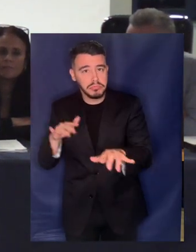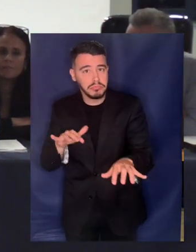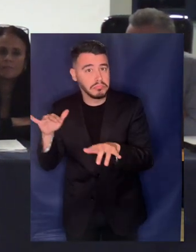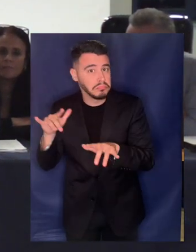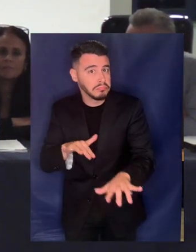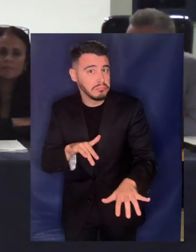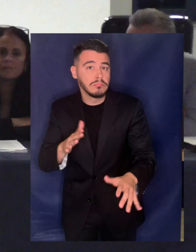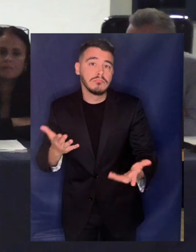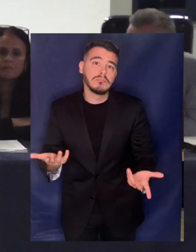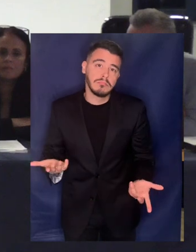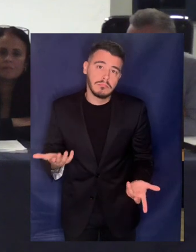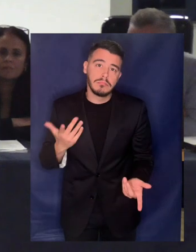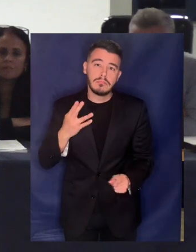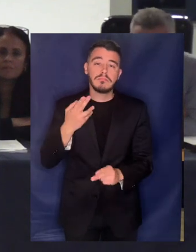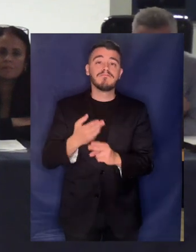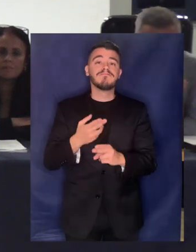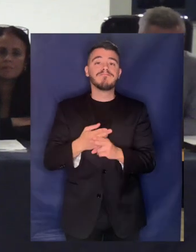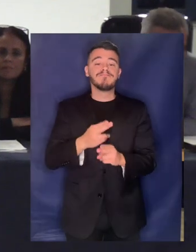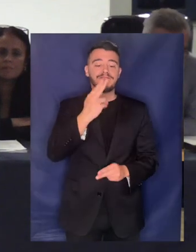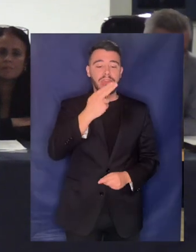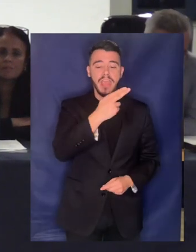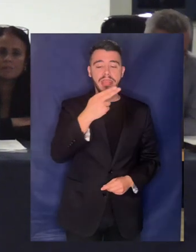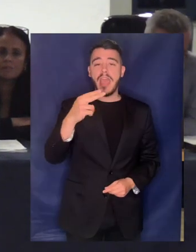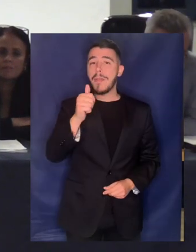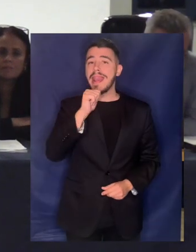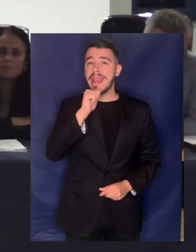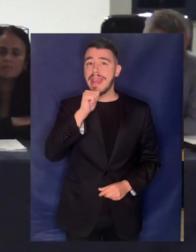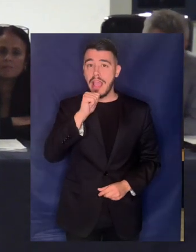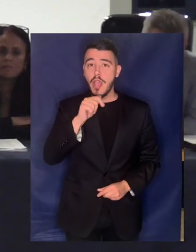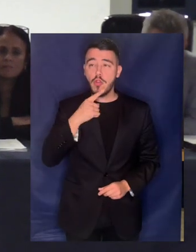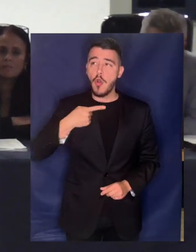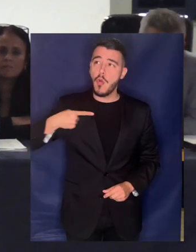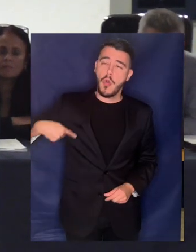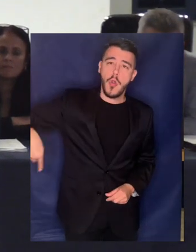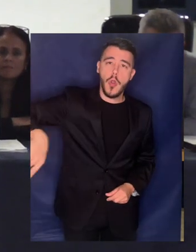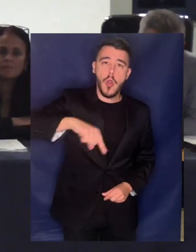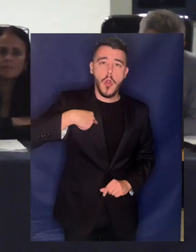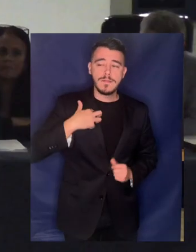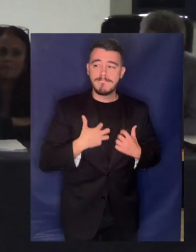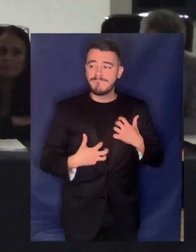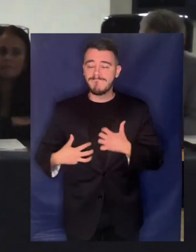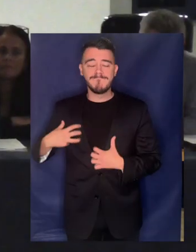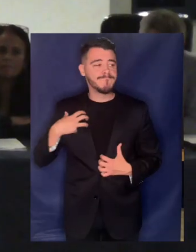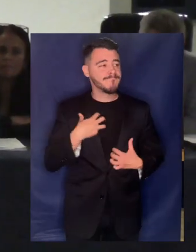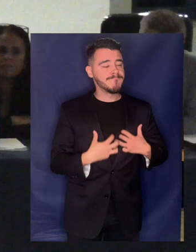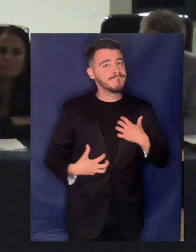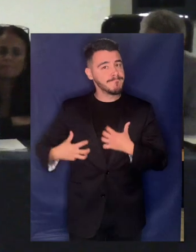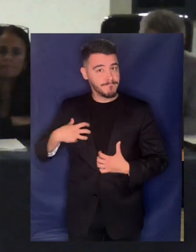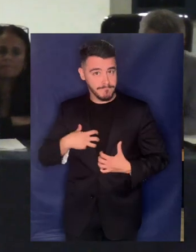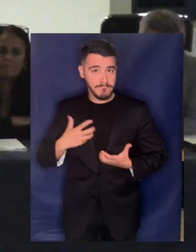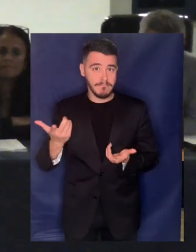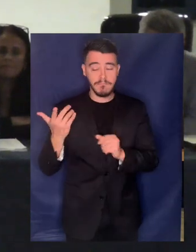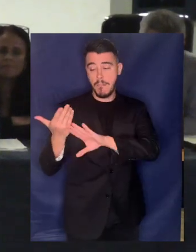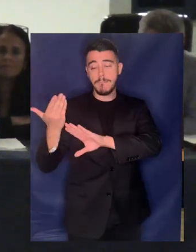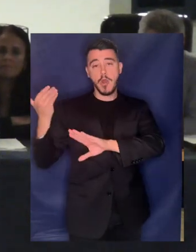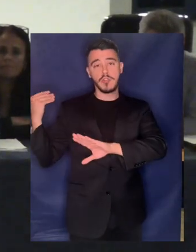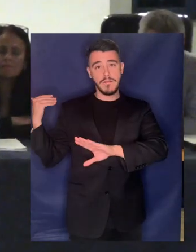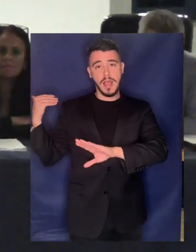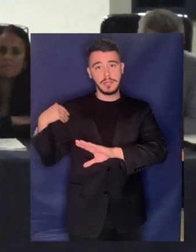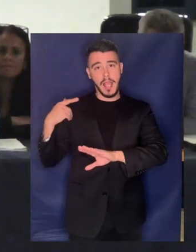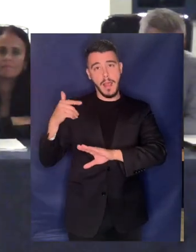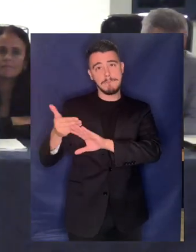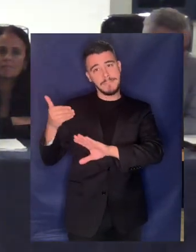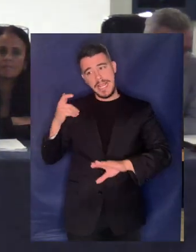το θέμα του νερού είναι ένα κρίσιμο θέμα που απασχολεί και το είδαμε πρόσφατα όπως είπε και ο